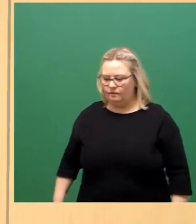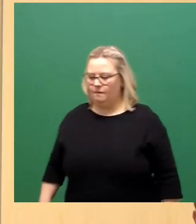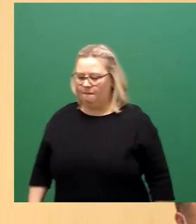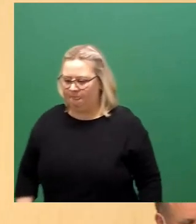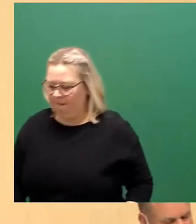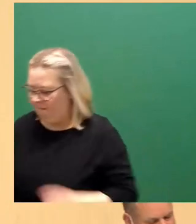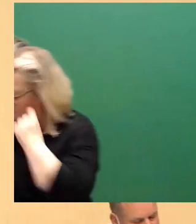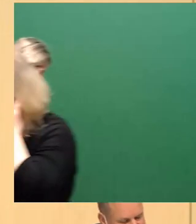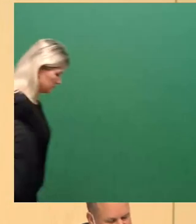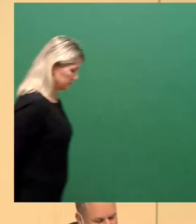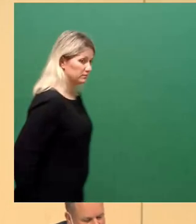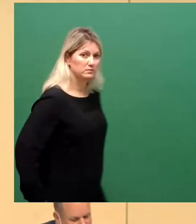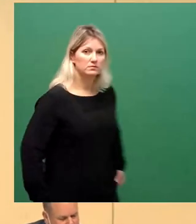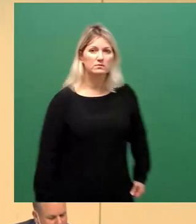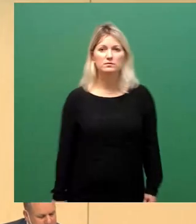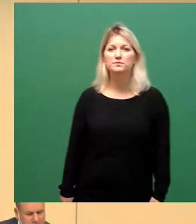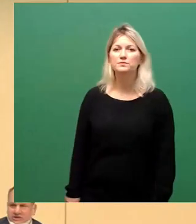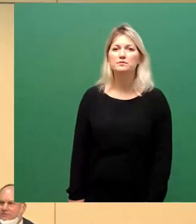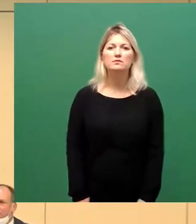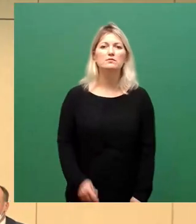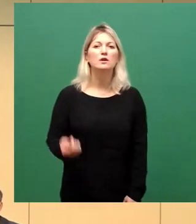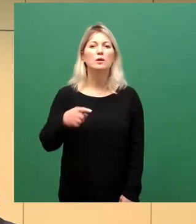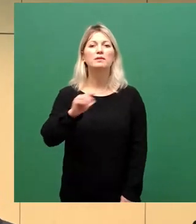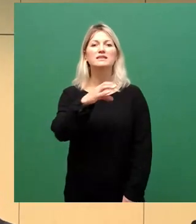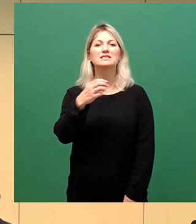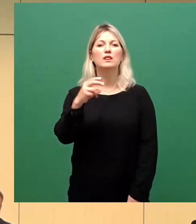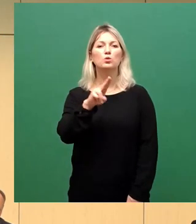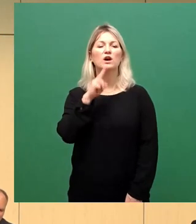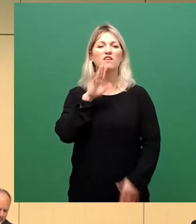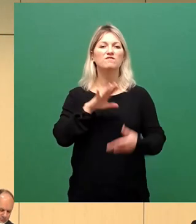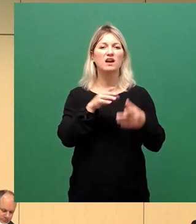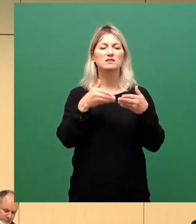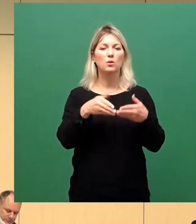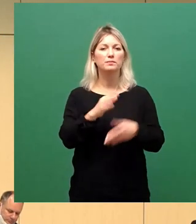Als nächstes kommen wir zur CDU-Fraktion und ich darf Herrn Böhm nach vorne bitten.